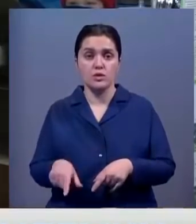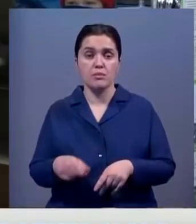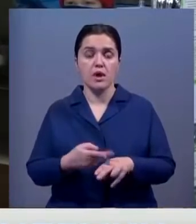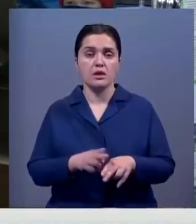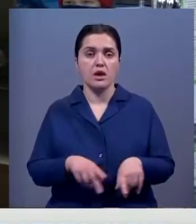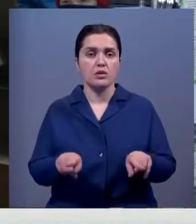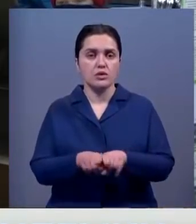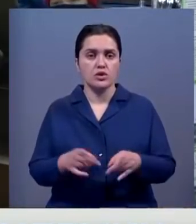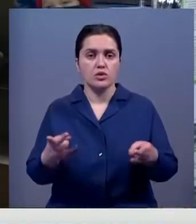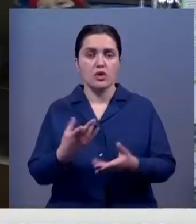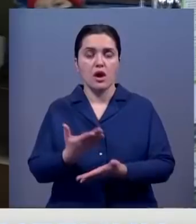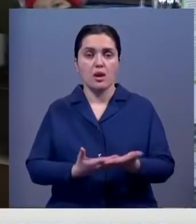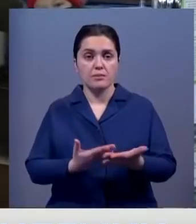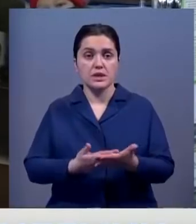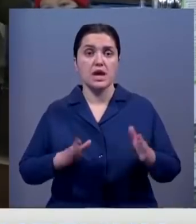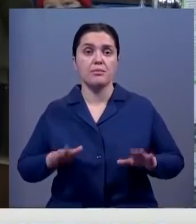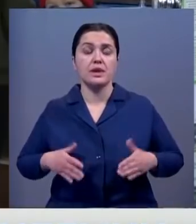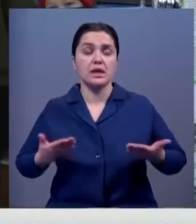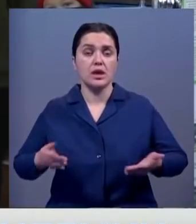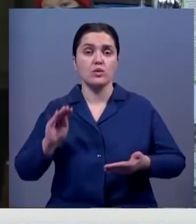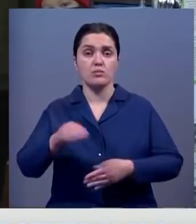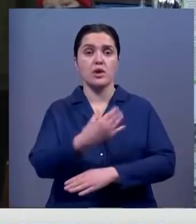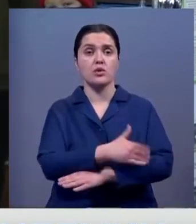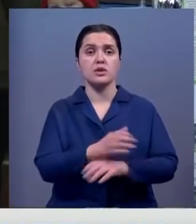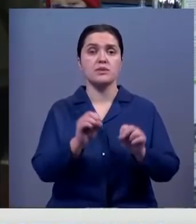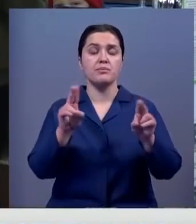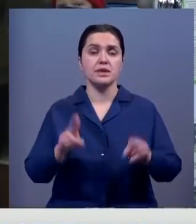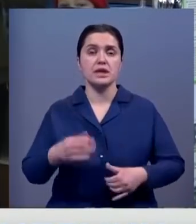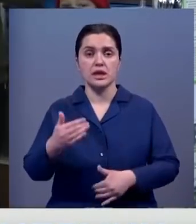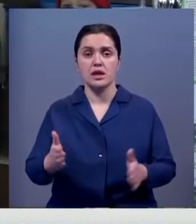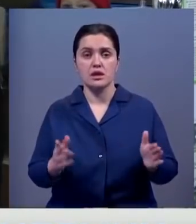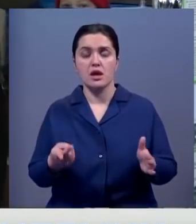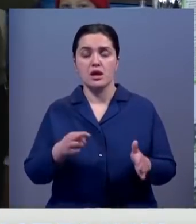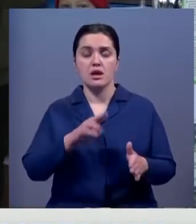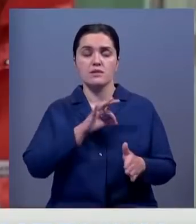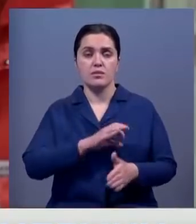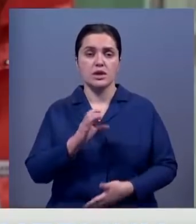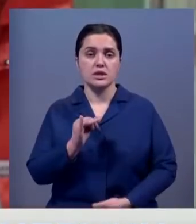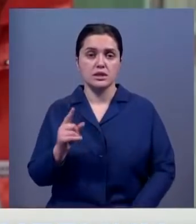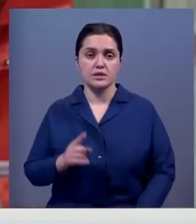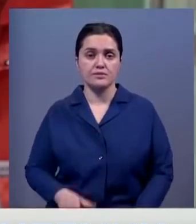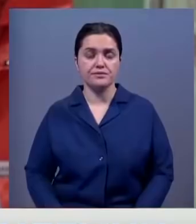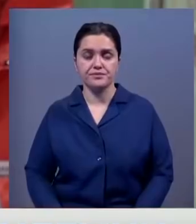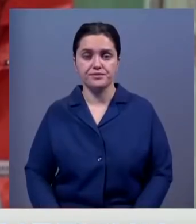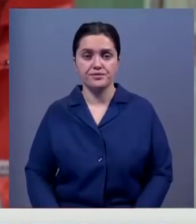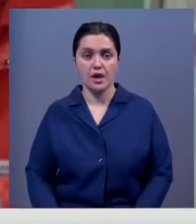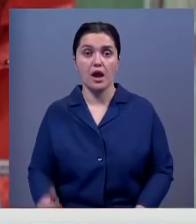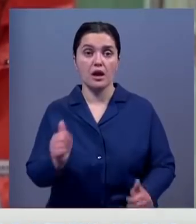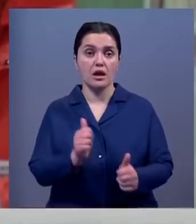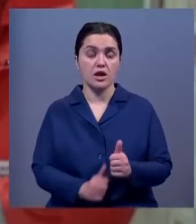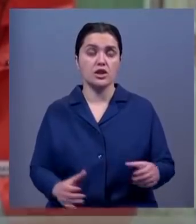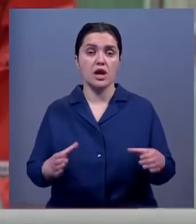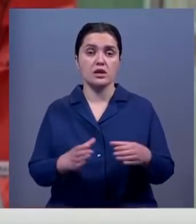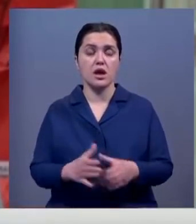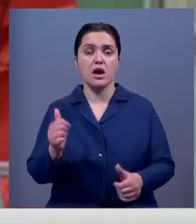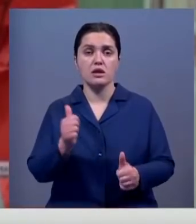объяснять. Общественники предлагают установить на улицах специальные контейнеры для использованных СИЗов. Каждая организация, каждое предприятие пусть